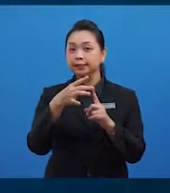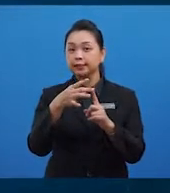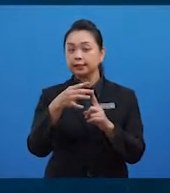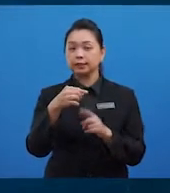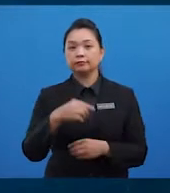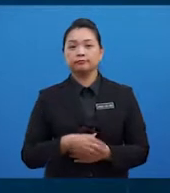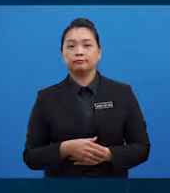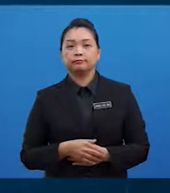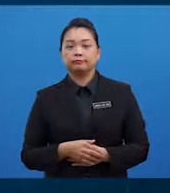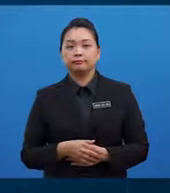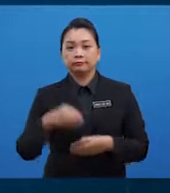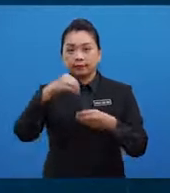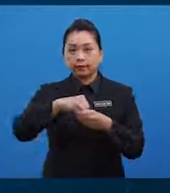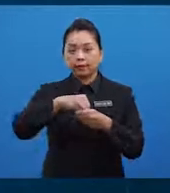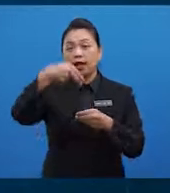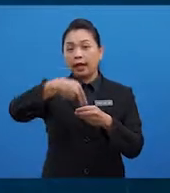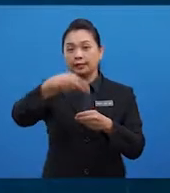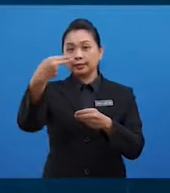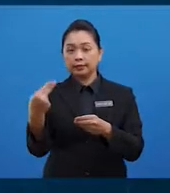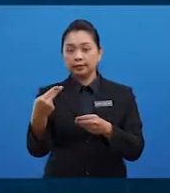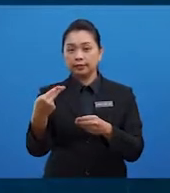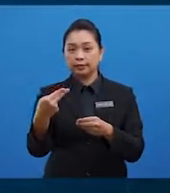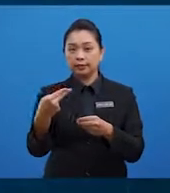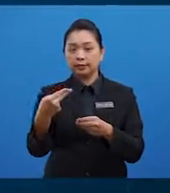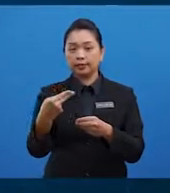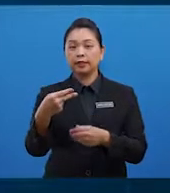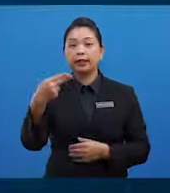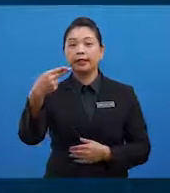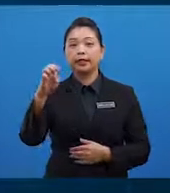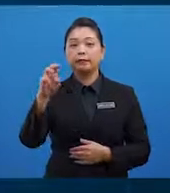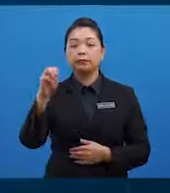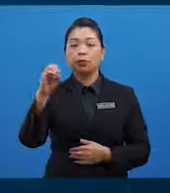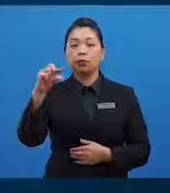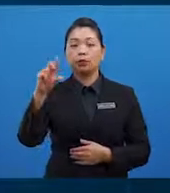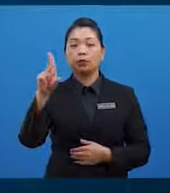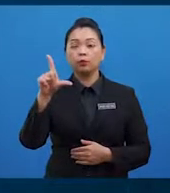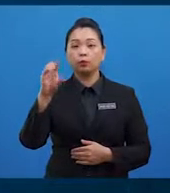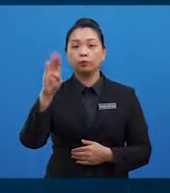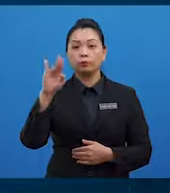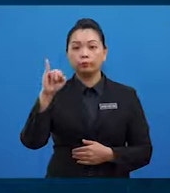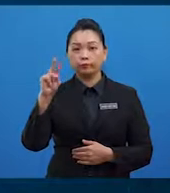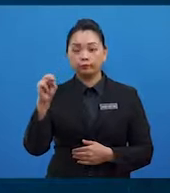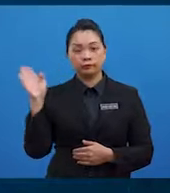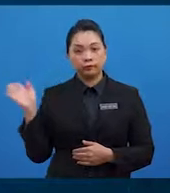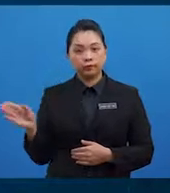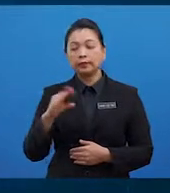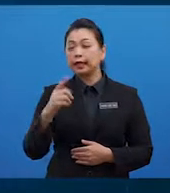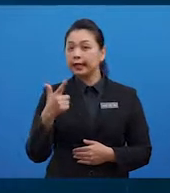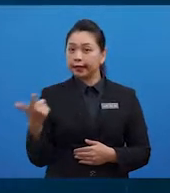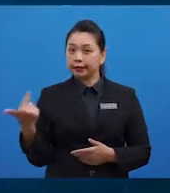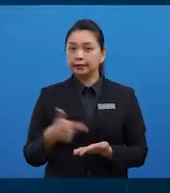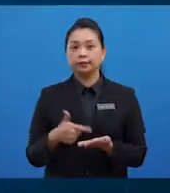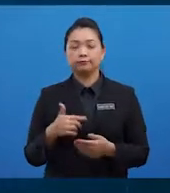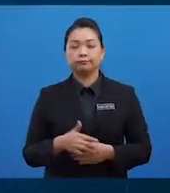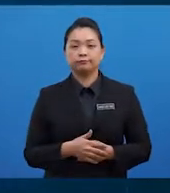berfungsi dalam penghasilan hemoglobin, myoglobin, cytokrom dan pelbagai enzim